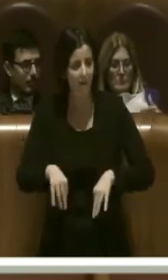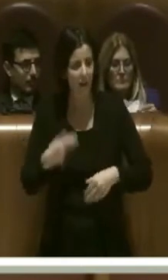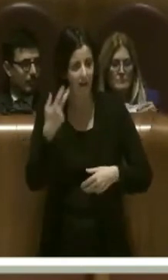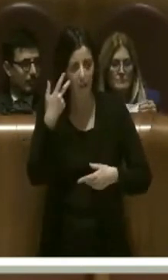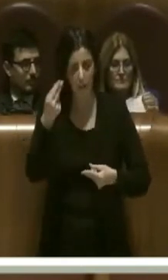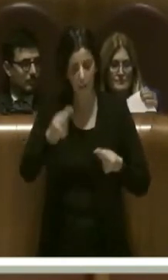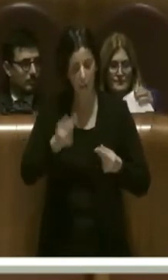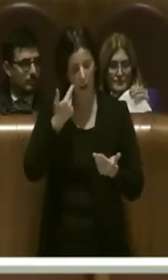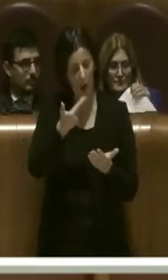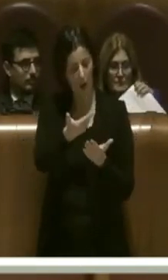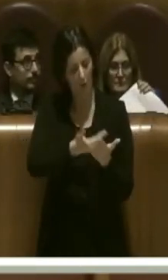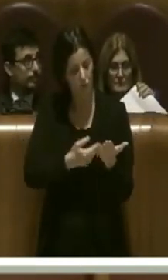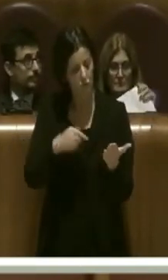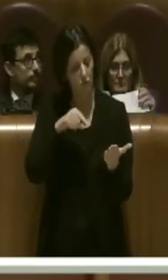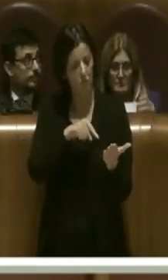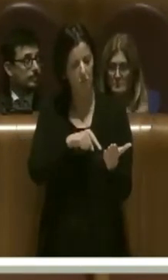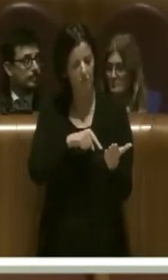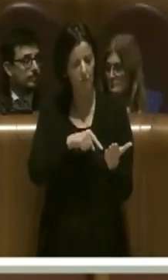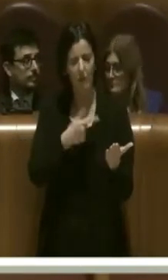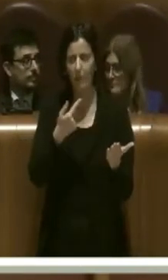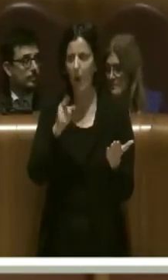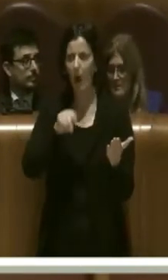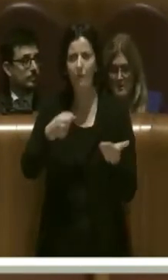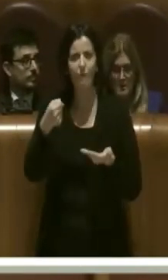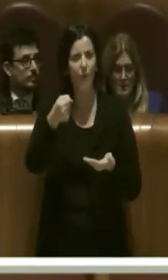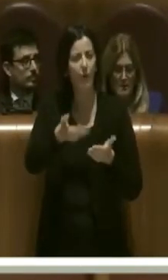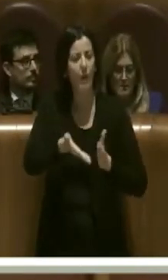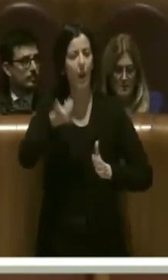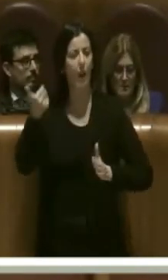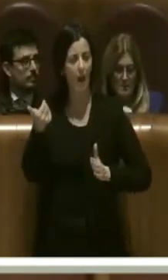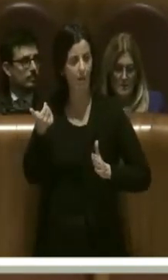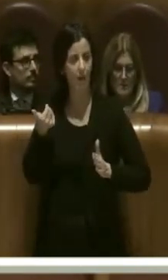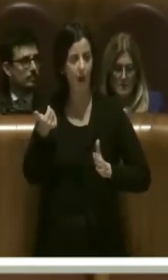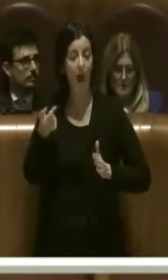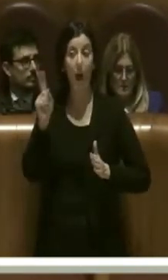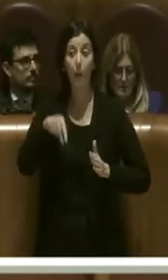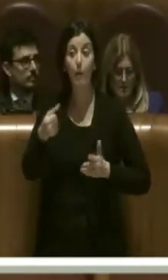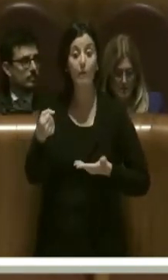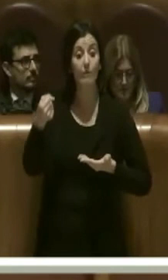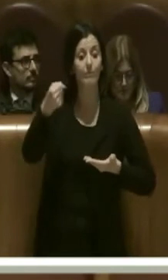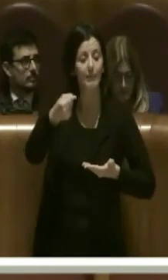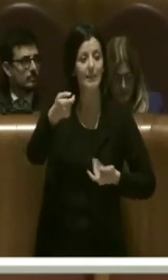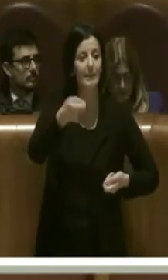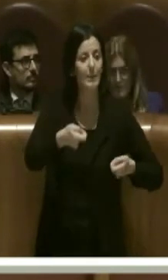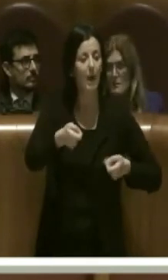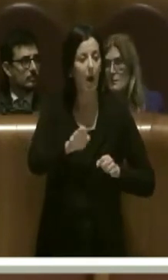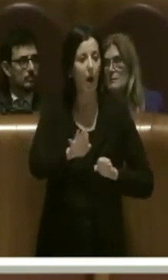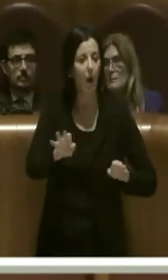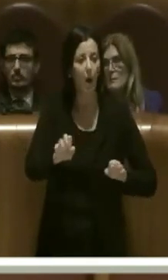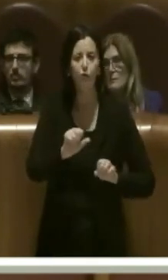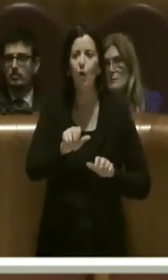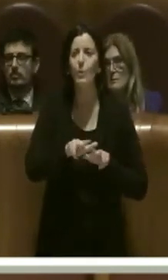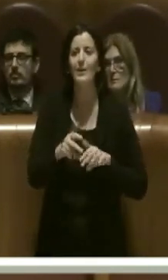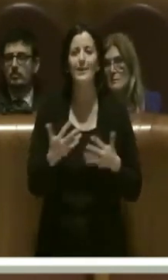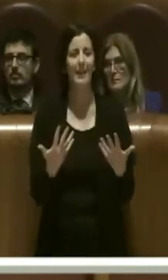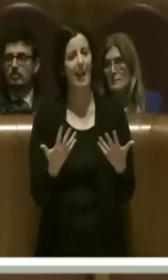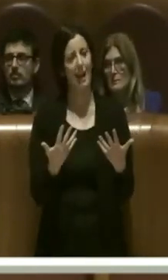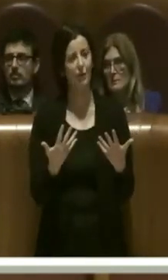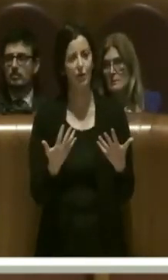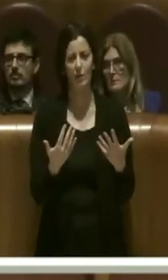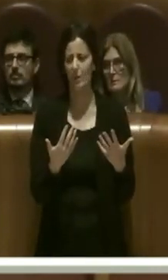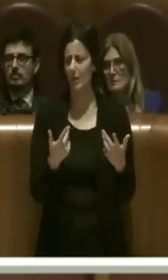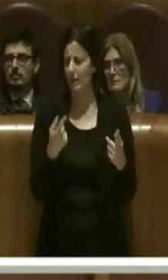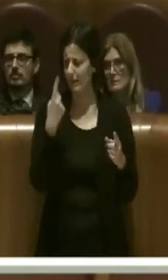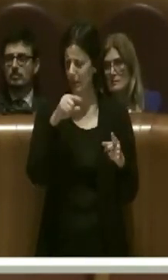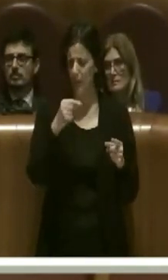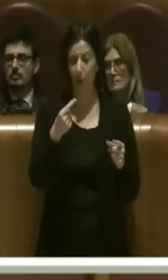questo bilancio a togliere dei fondi. Molti non sono stati spesi. Guardate, solo nel decimo municipio sono tornati indietro una cosa